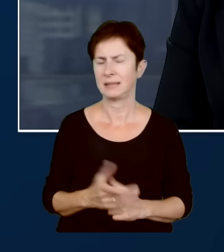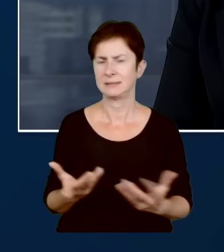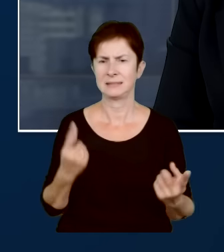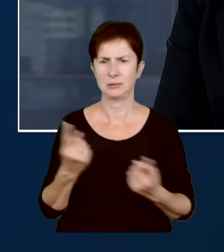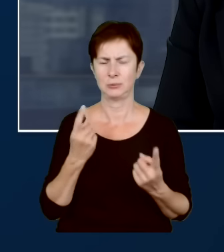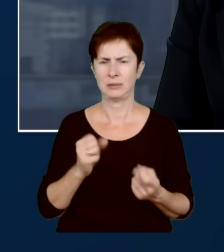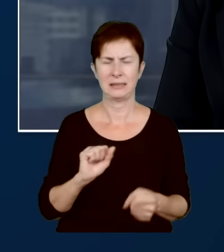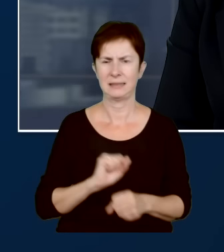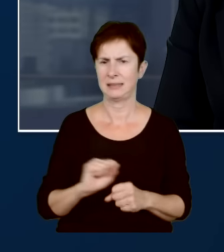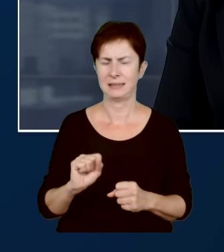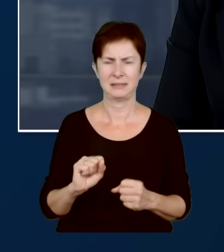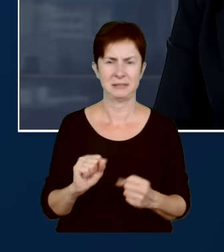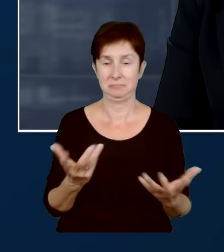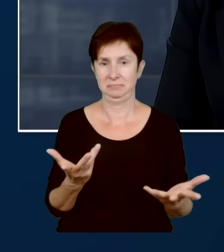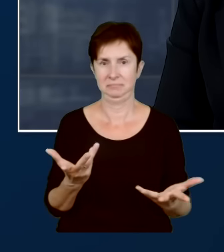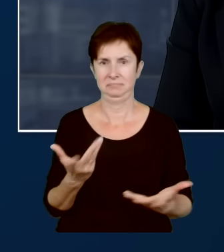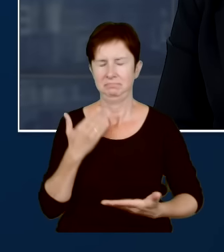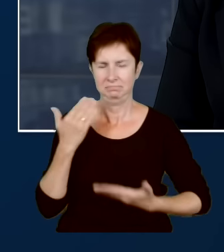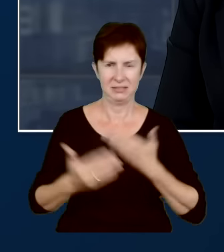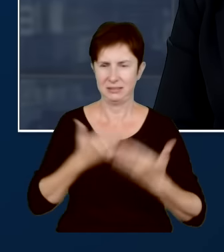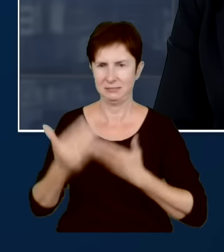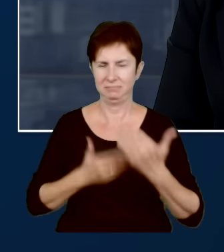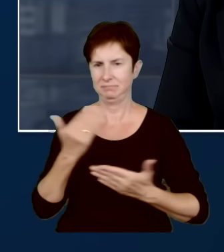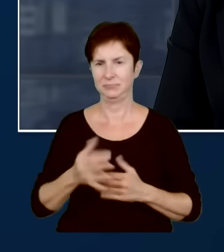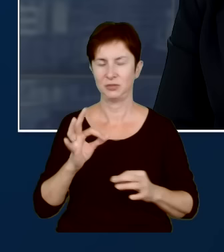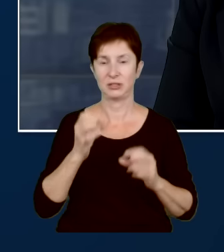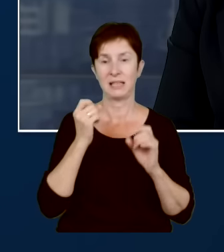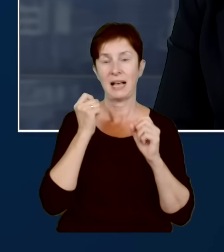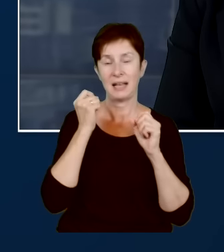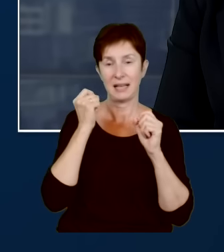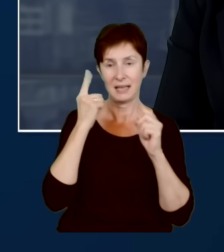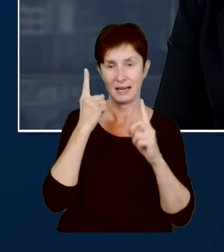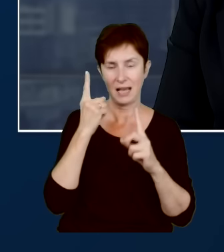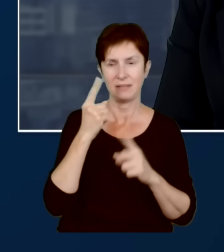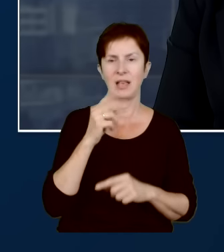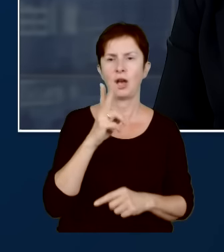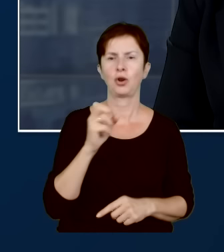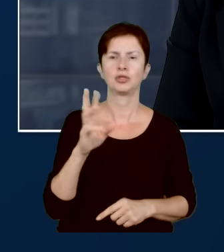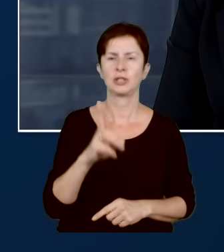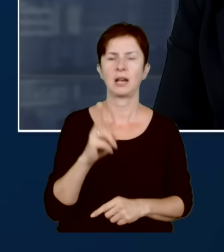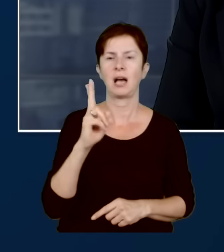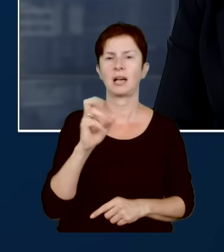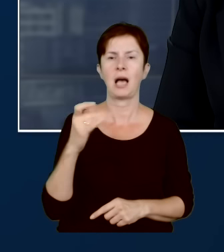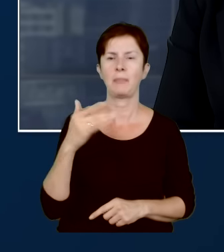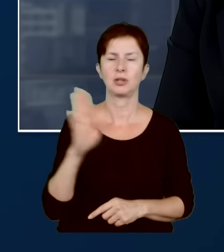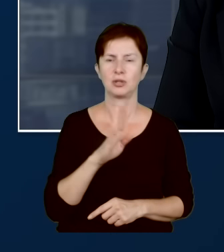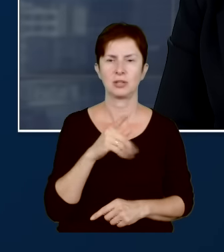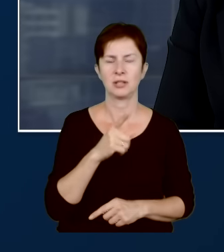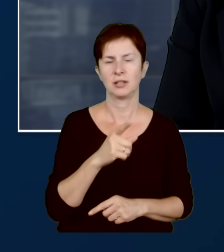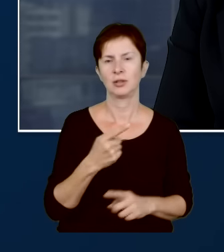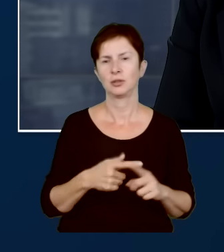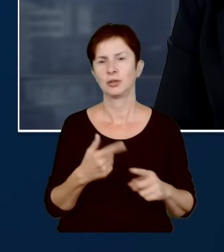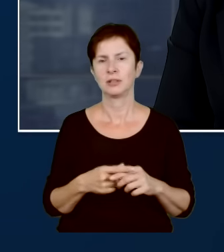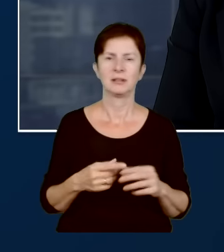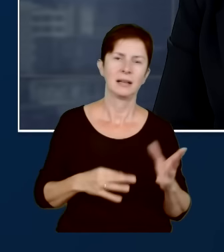niezwykle dynamiczna. Dzisiaj rano pan premier Władysław Kośniak-Kamysz w taki sposób dość niezręczny się tłumaczył.